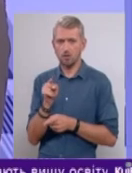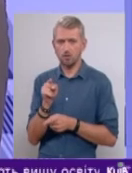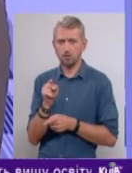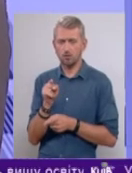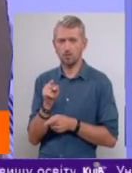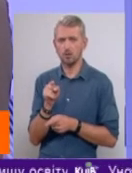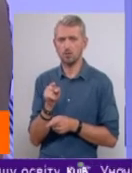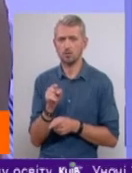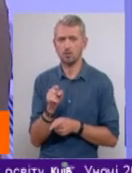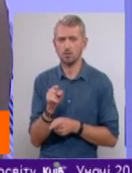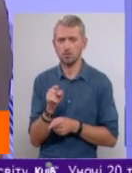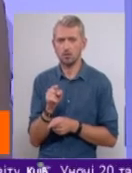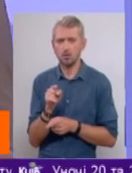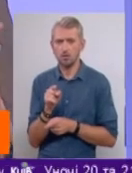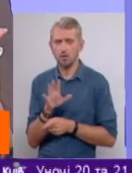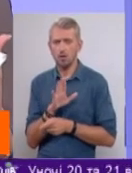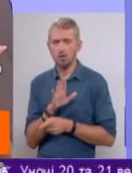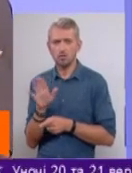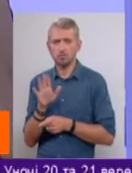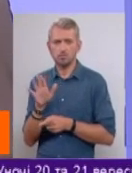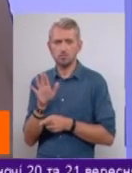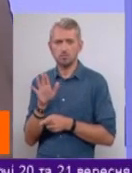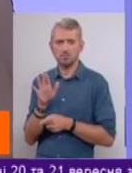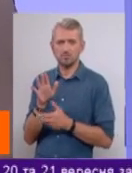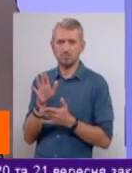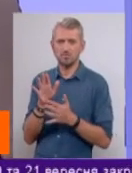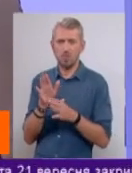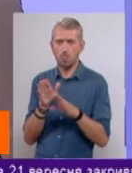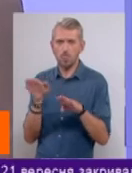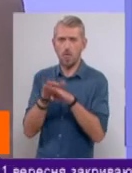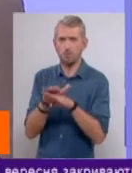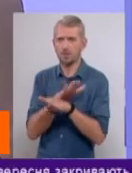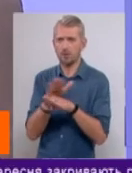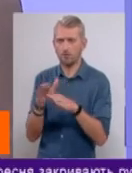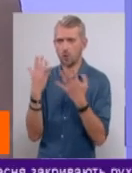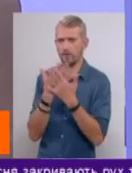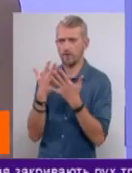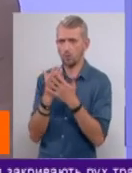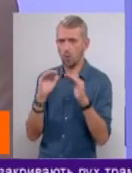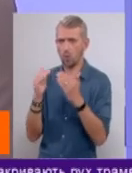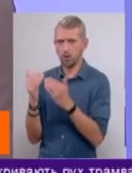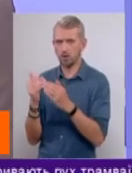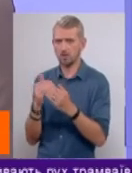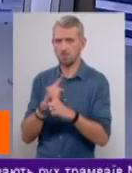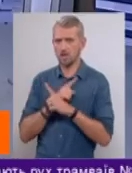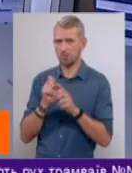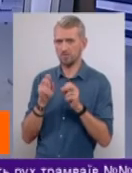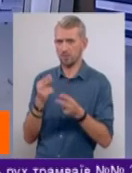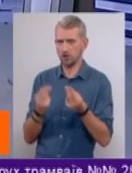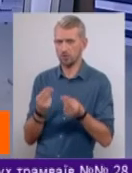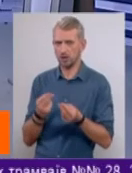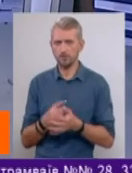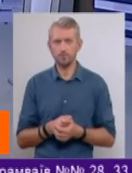популярні відеоролики з такими небезпечними смертельними іграми? Ну тут дійсно